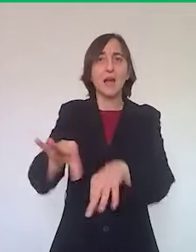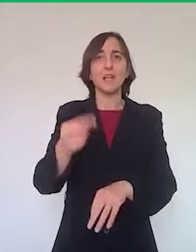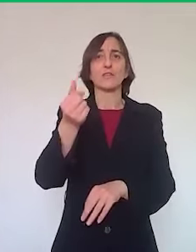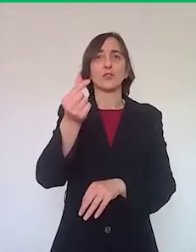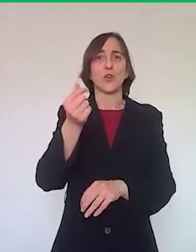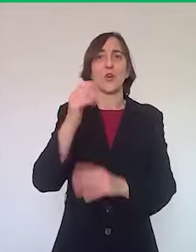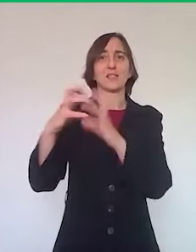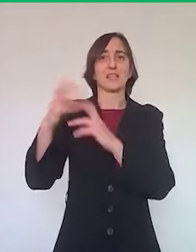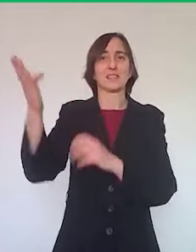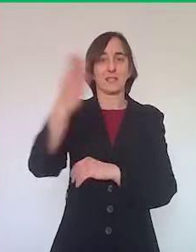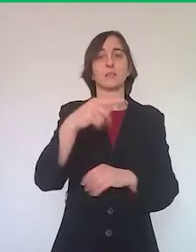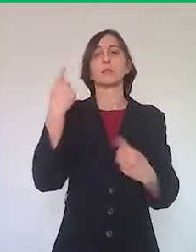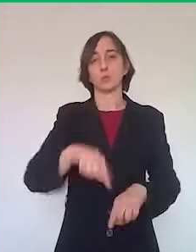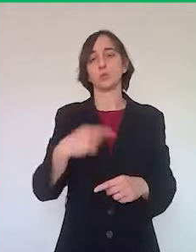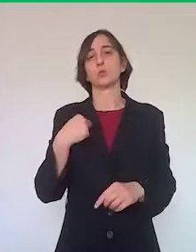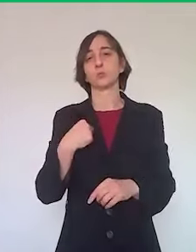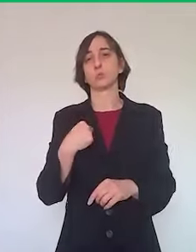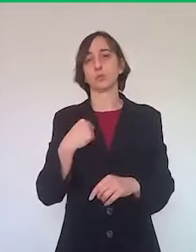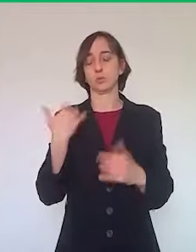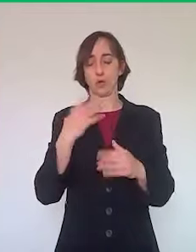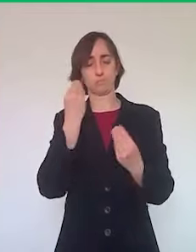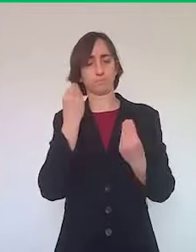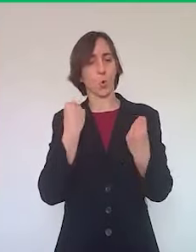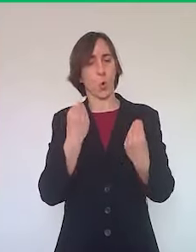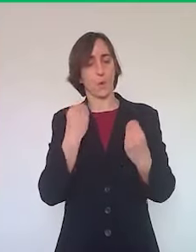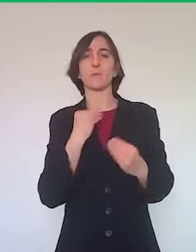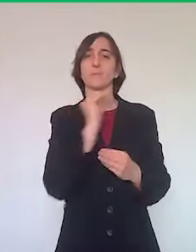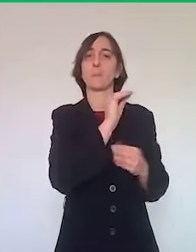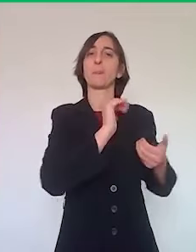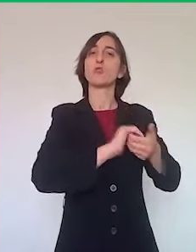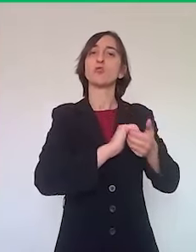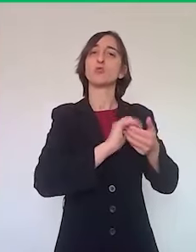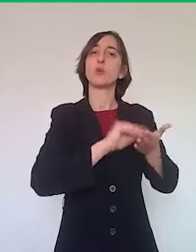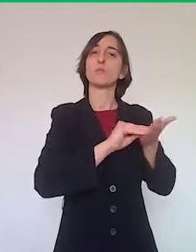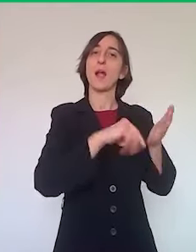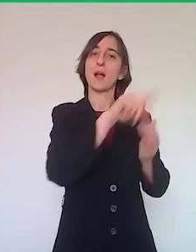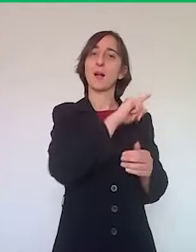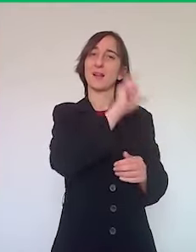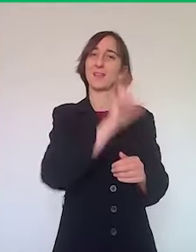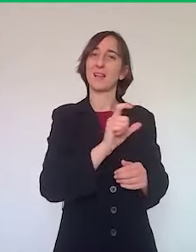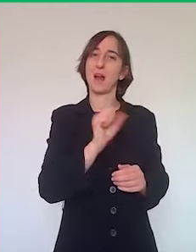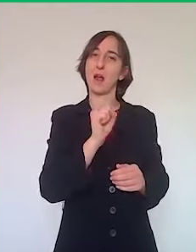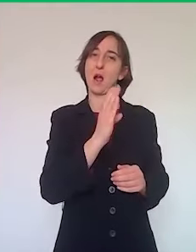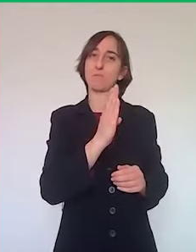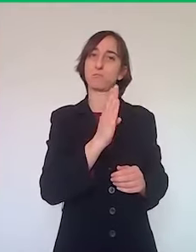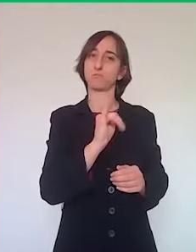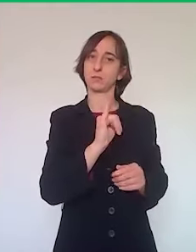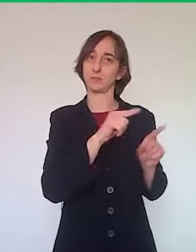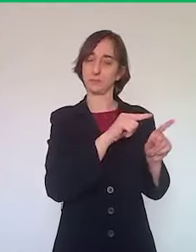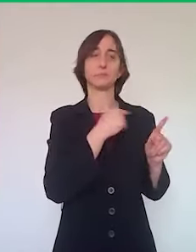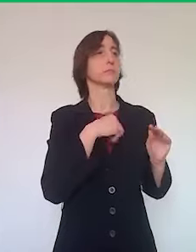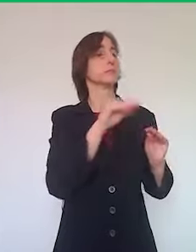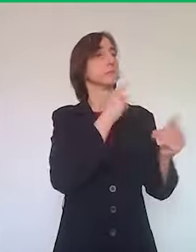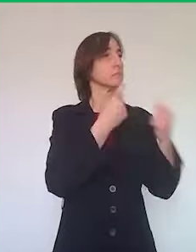posti, lo abbiamo posto all'ABI, cioè all'Associazione delle Banche Italiane e abbiamo convenuto che anche in base all